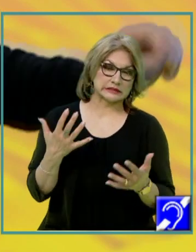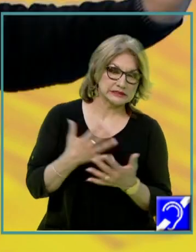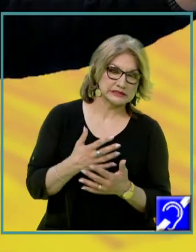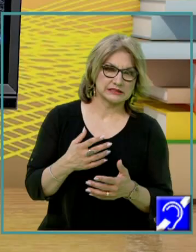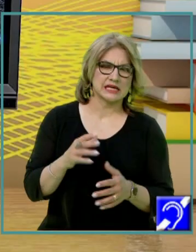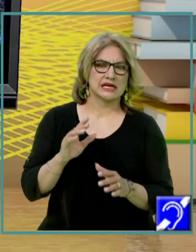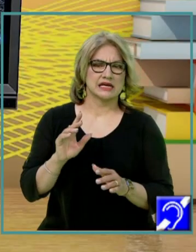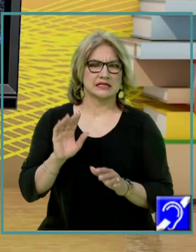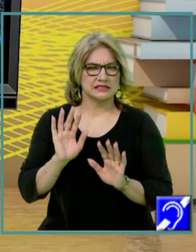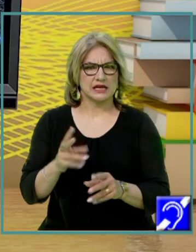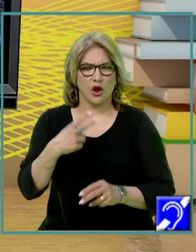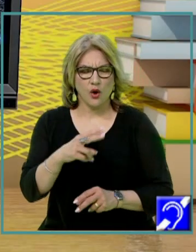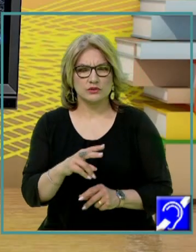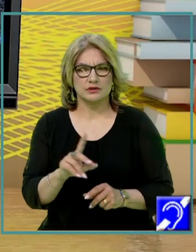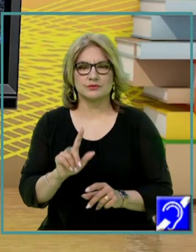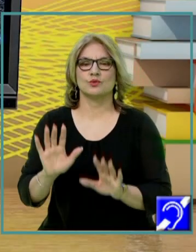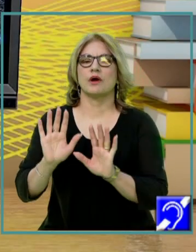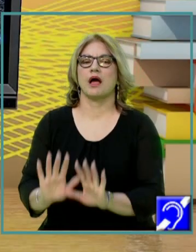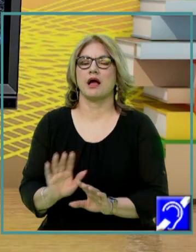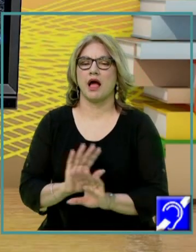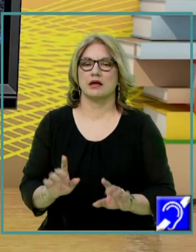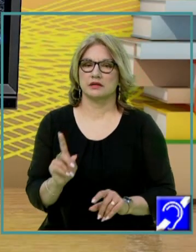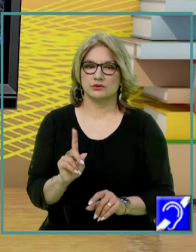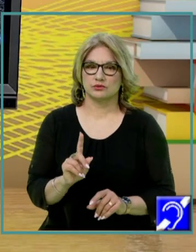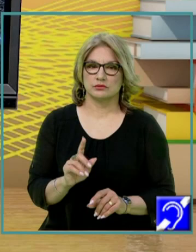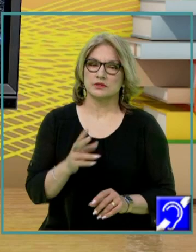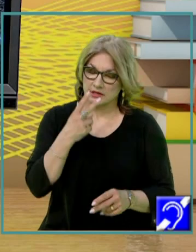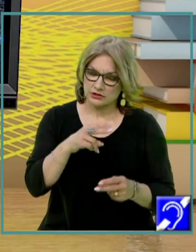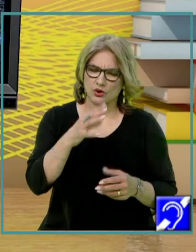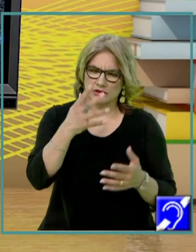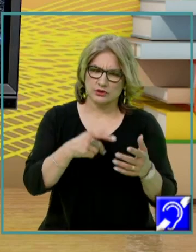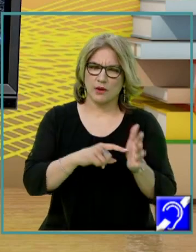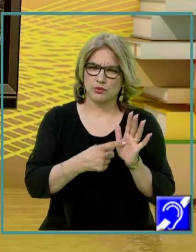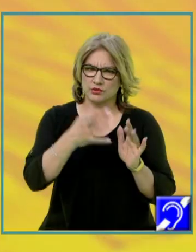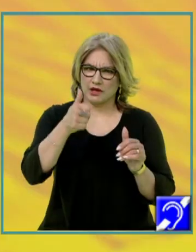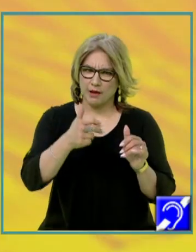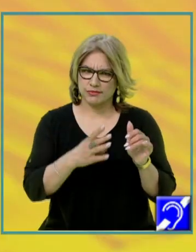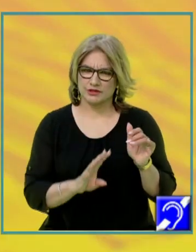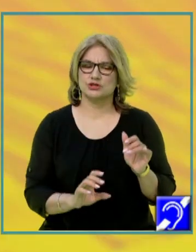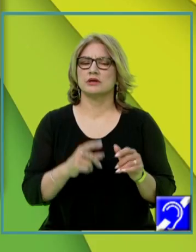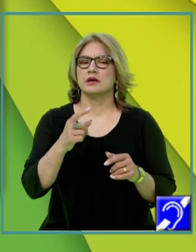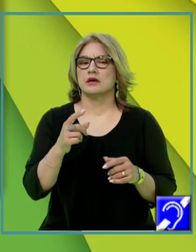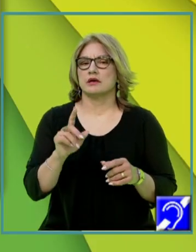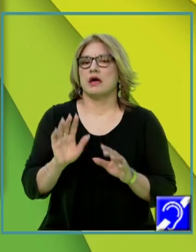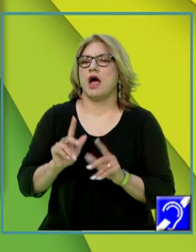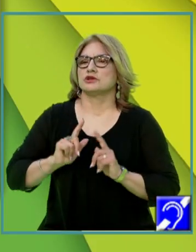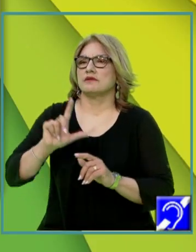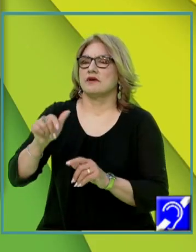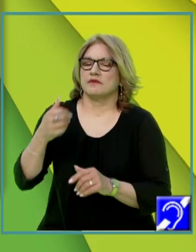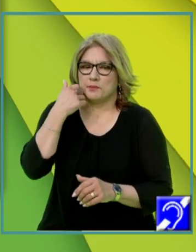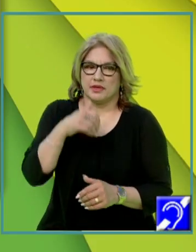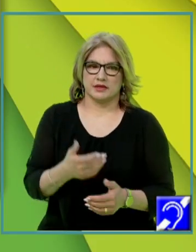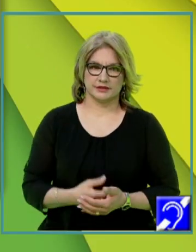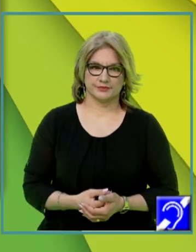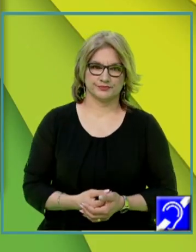continuăm, să nu ne oprim la un singur supunct și celelalte să fie necitite și neanalizate, pentru că pierdem foarte mult din punctaj. Trecem la